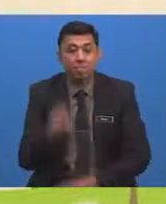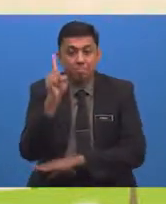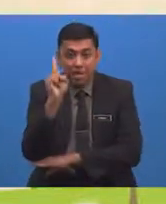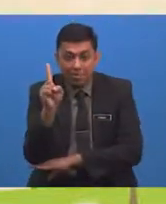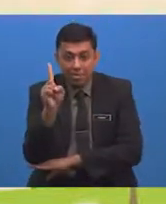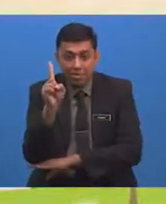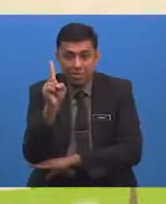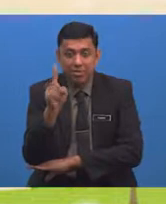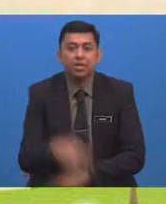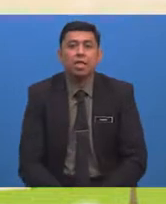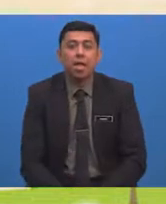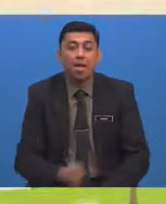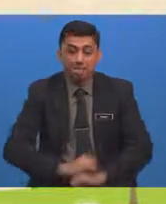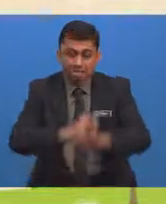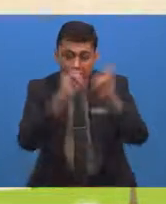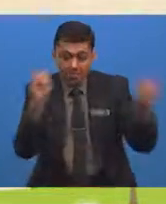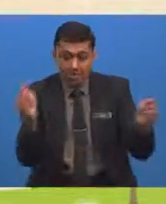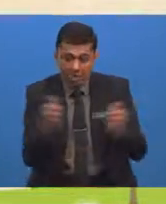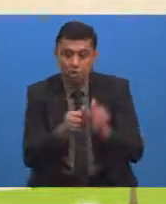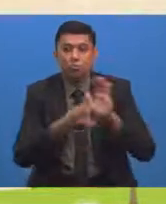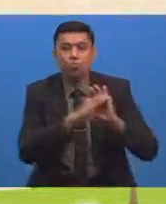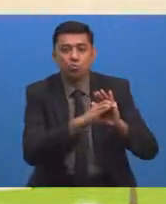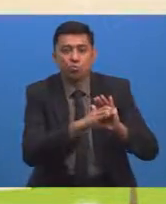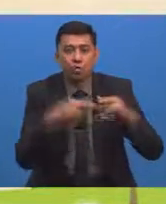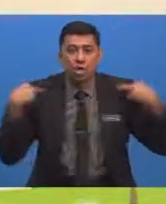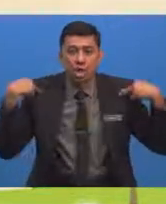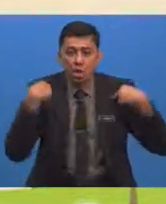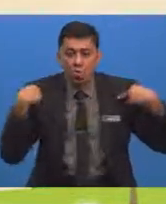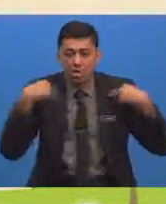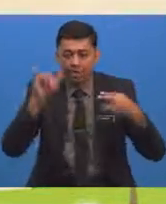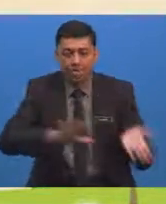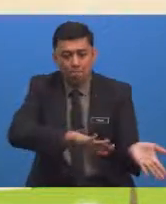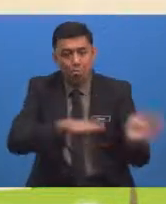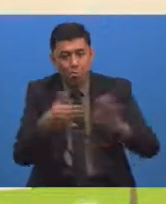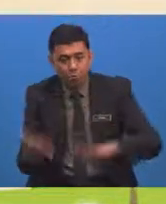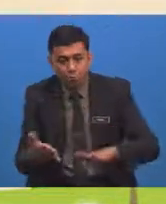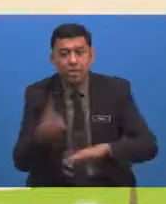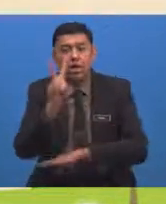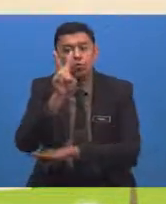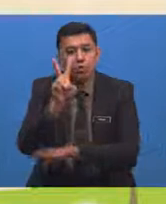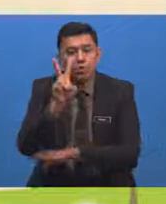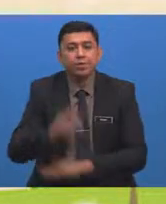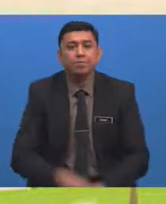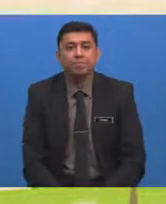Menjelaskan dengan contoh haiwan yang pupus Kedua